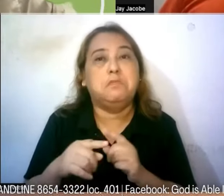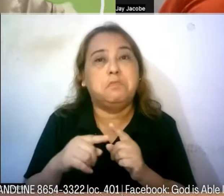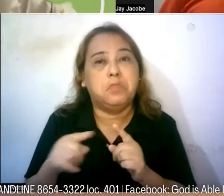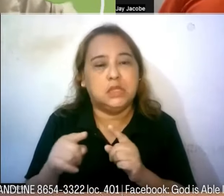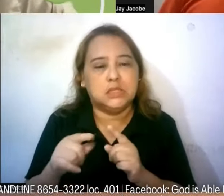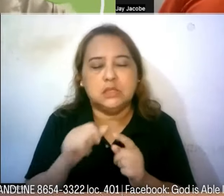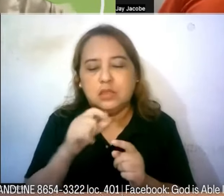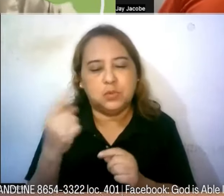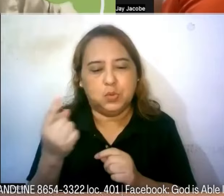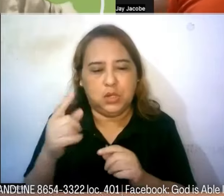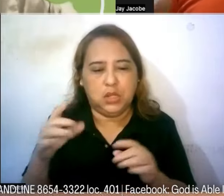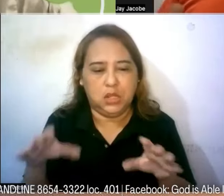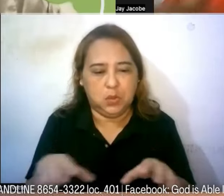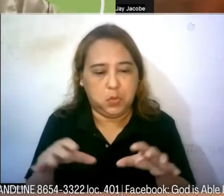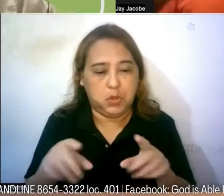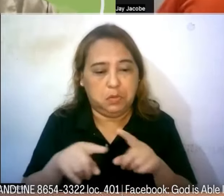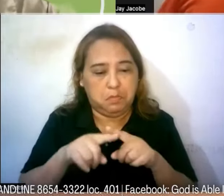pastor